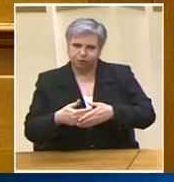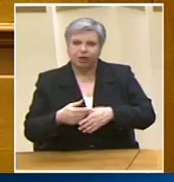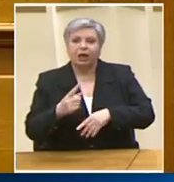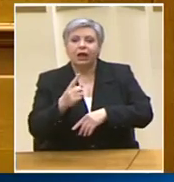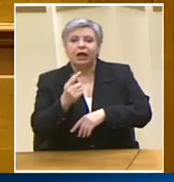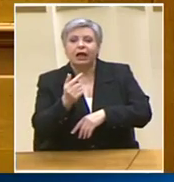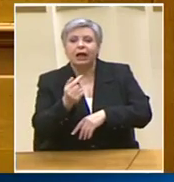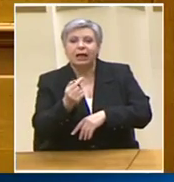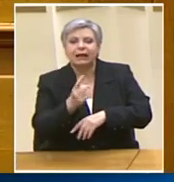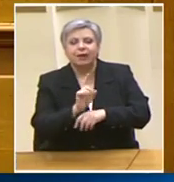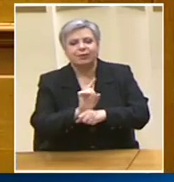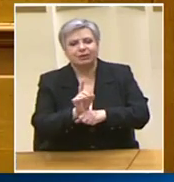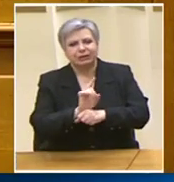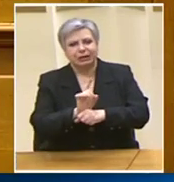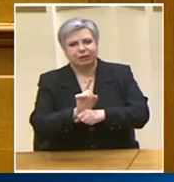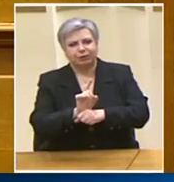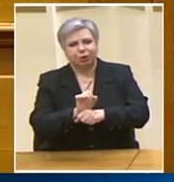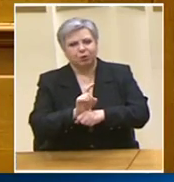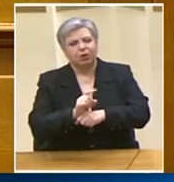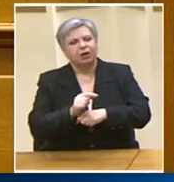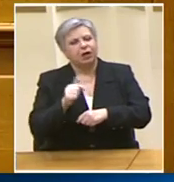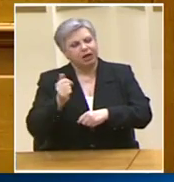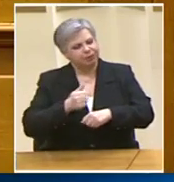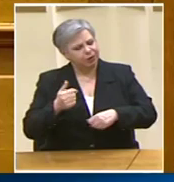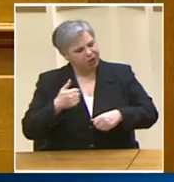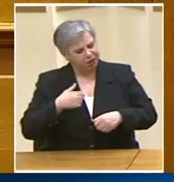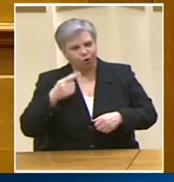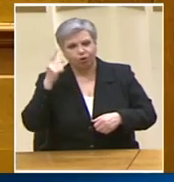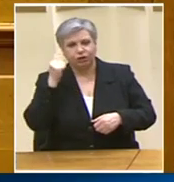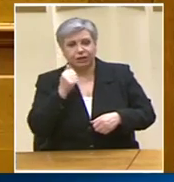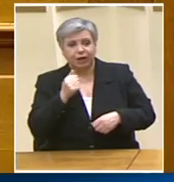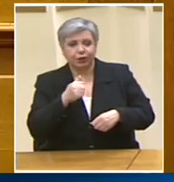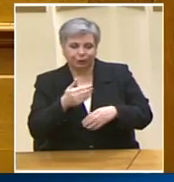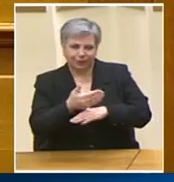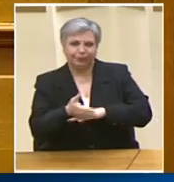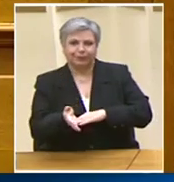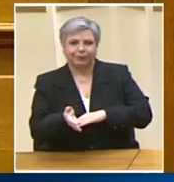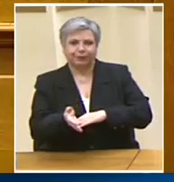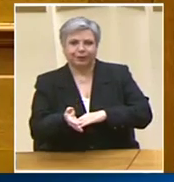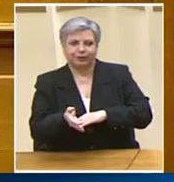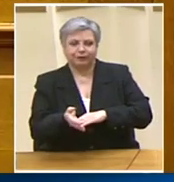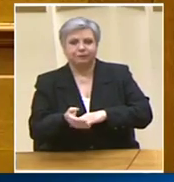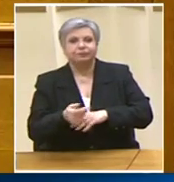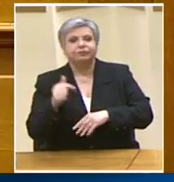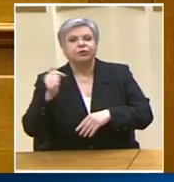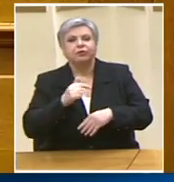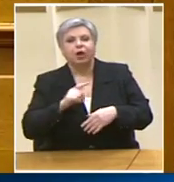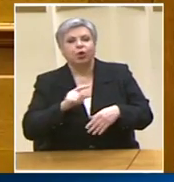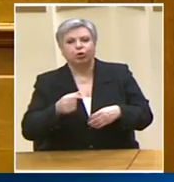κλείνω περιγράφοντα, έχω την αίσθηση του χρόνου μάλλον κλείνω πολύ επιγραμματικά